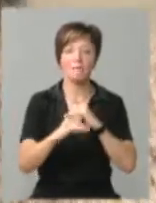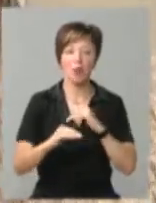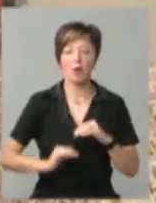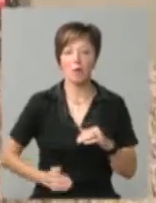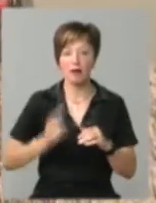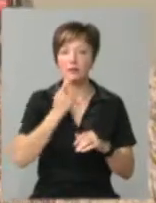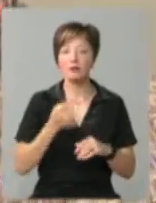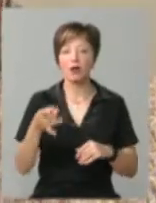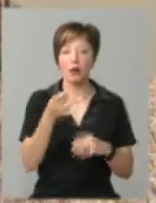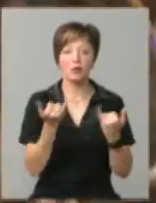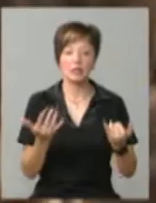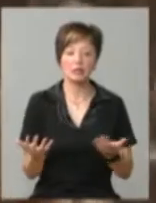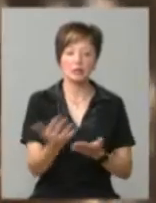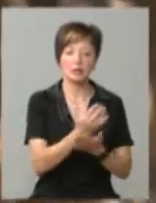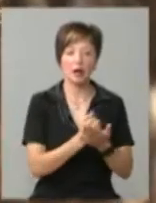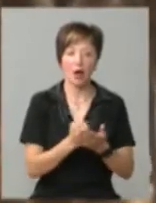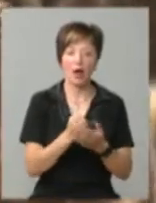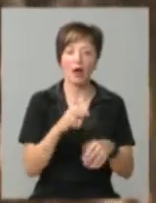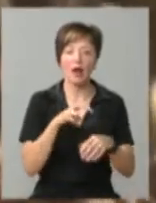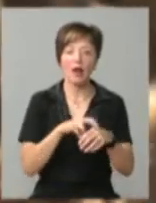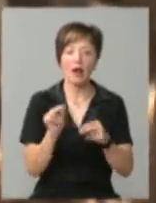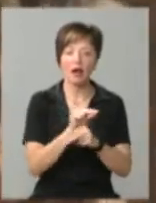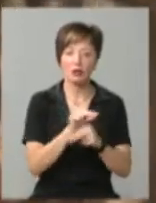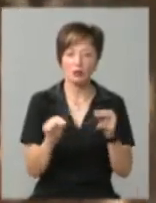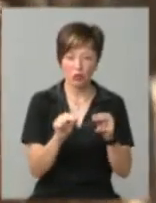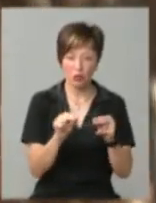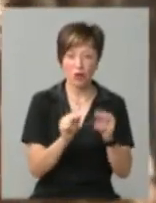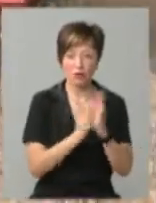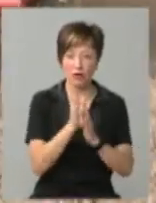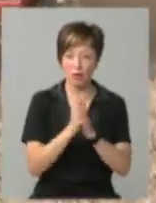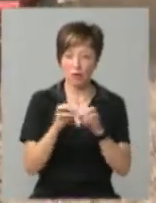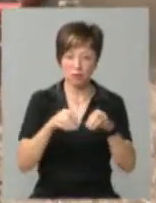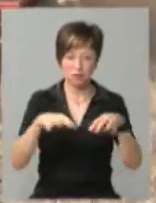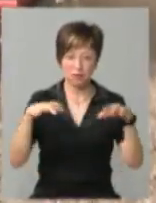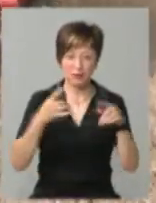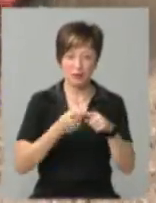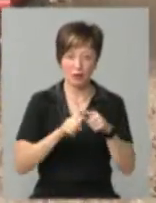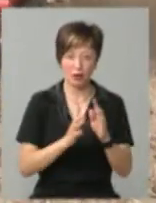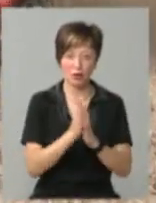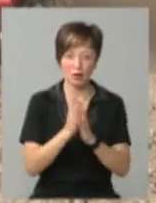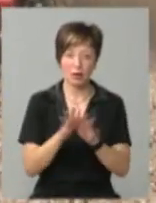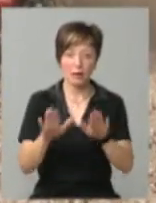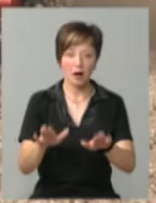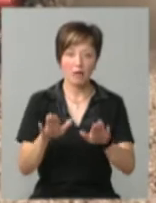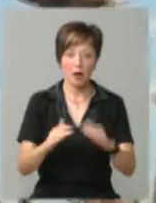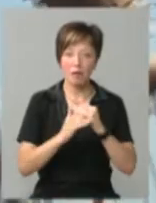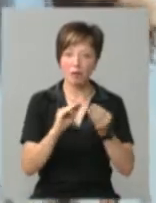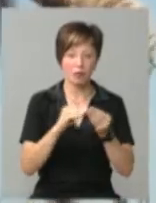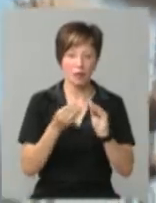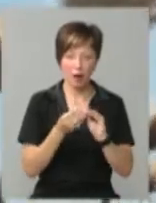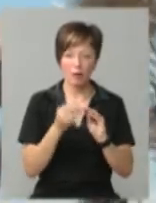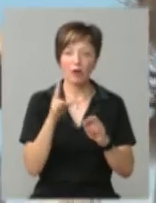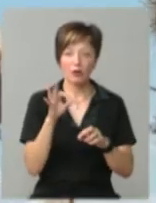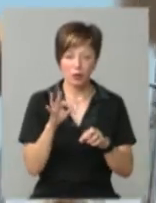Красилівському районі, де зараз збирають лікарську розторопшу, схожу на колючий бодяк, усе впуху від цієї рослини. Перебувати на такому полі проблематично, та